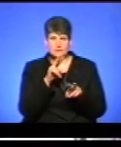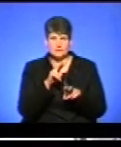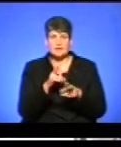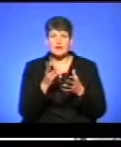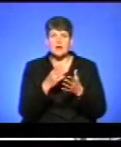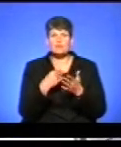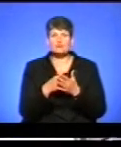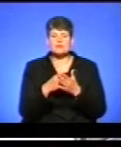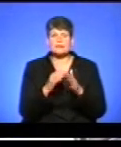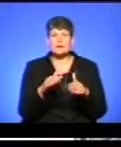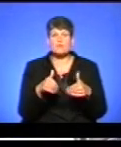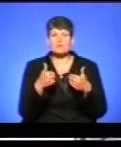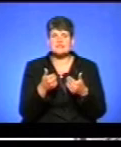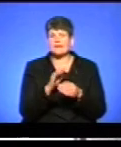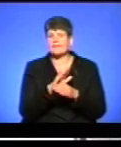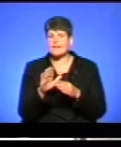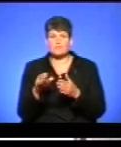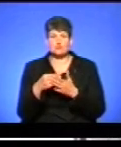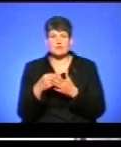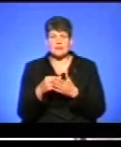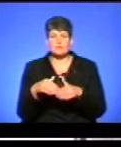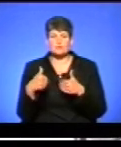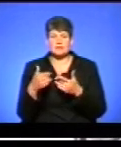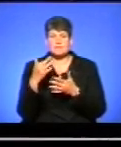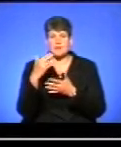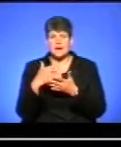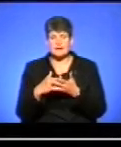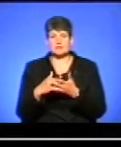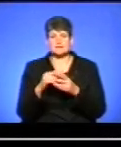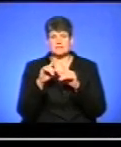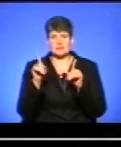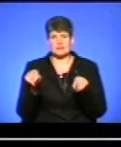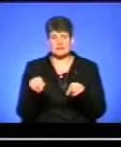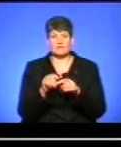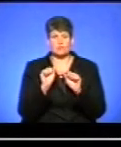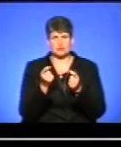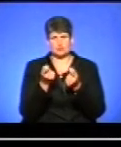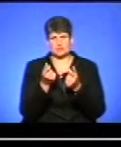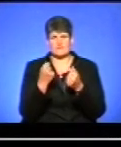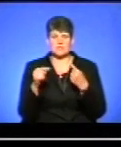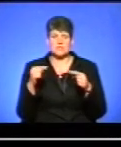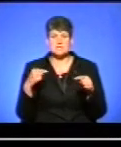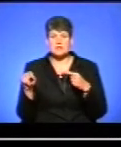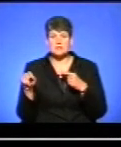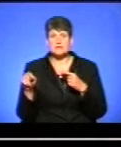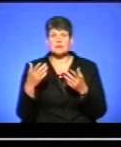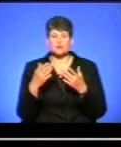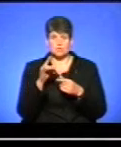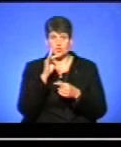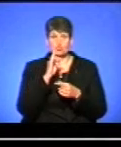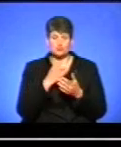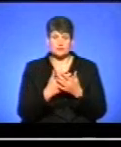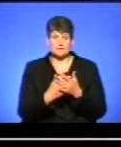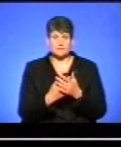яка бюджетна пропозиція, яка небюджетна пропозиція, який перелік сертифікатів ЗНО. Він може бути відрізнятися. Якщо для зручності,